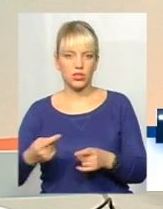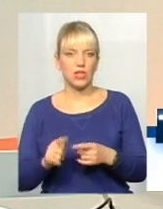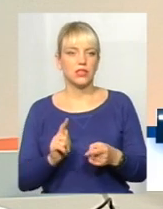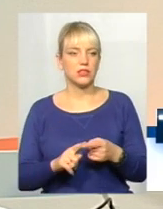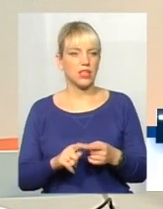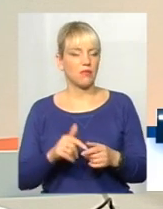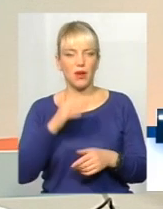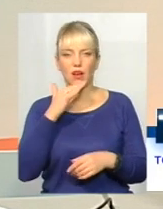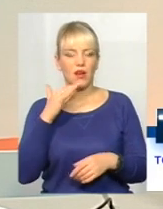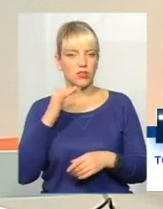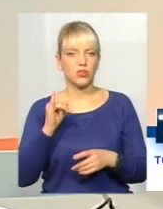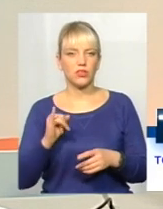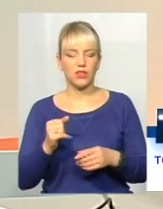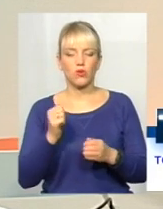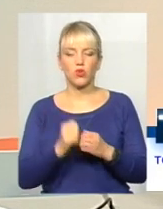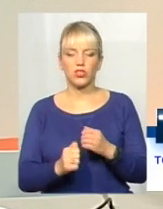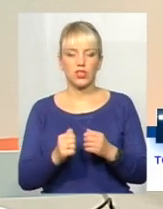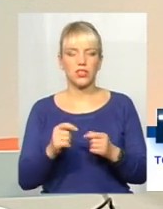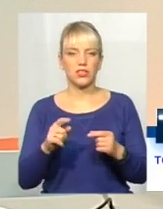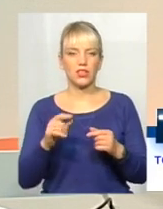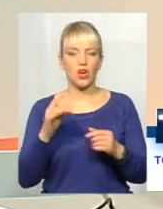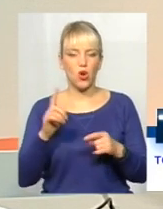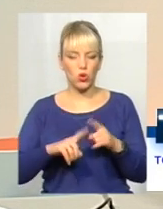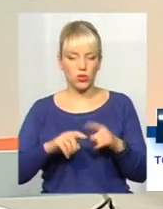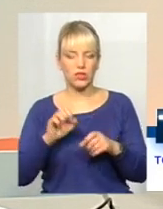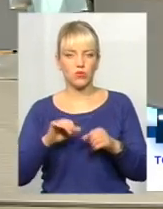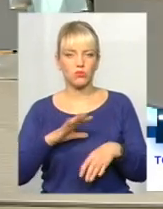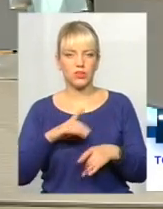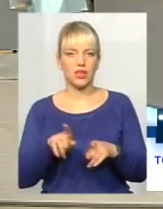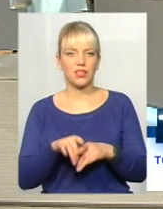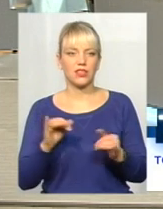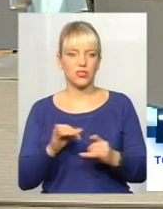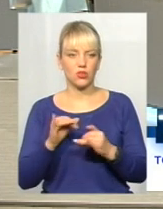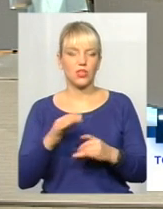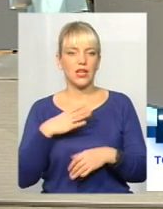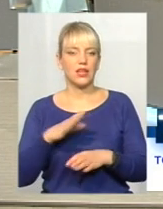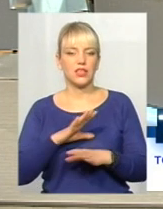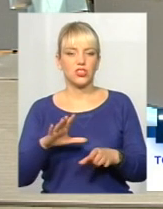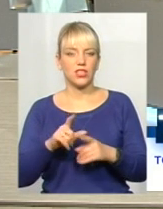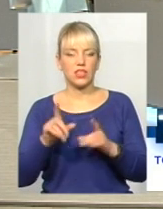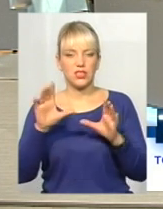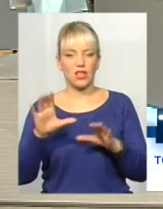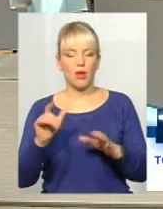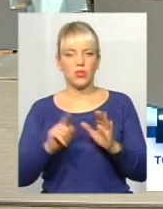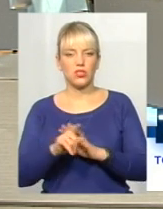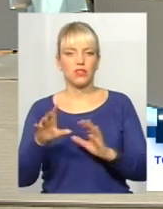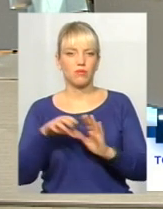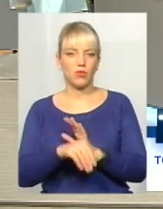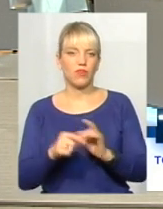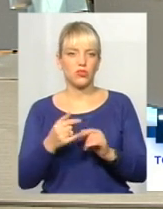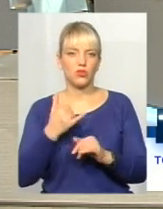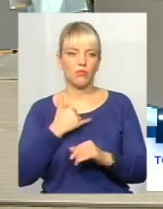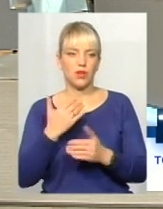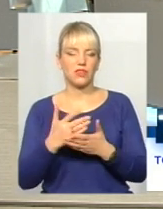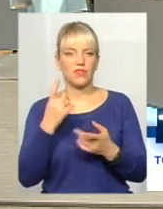Інше, такі історії можуть бути в кожній родині. І не треба чекати, як казав, законодавство, а починати їх системно впроваджувати. І просто в мене вже